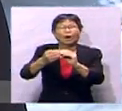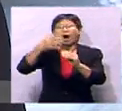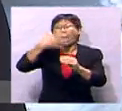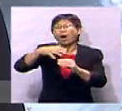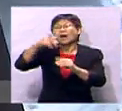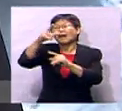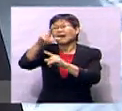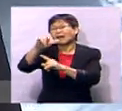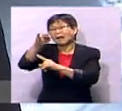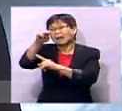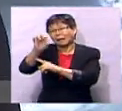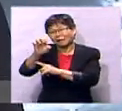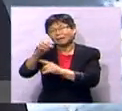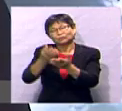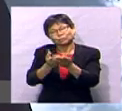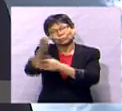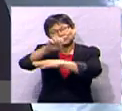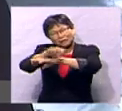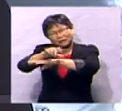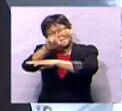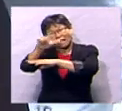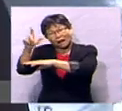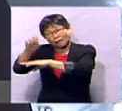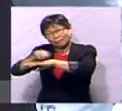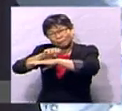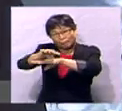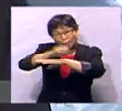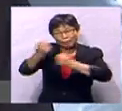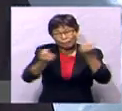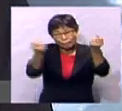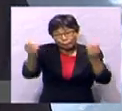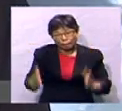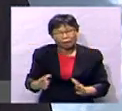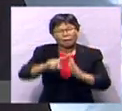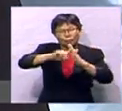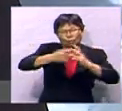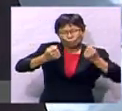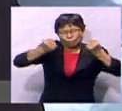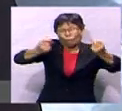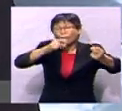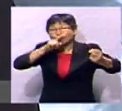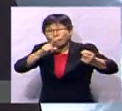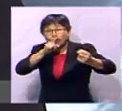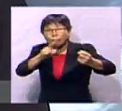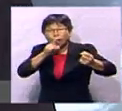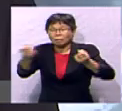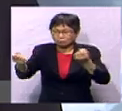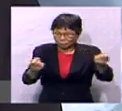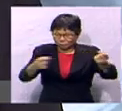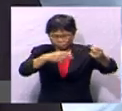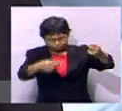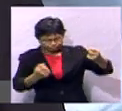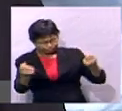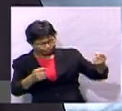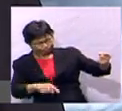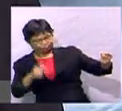hotline pihak mereka. Sosialnya, nasihat LNM kepada para pengguna lebur raya yang ingin memulakan perjalanan, pastikan kenderaan dalam keadaan